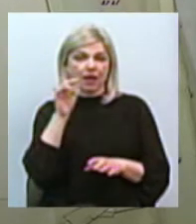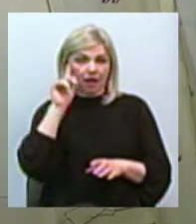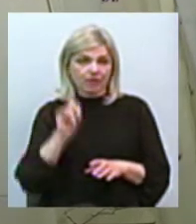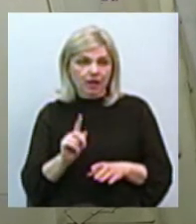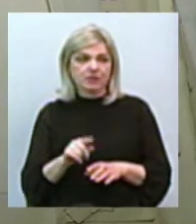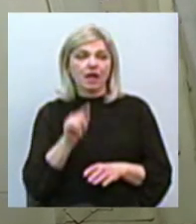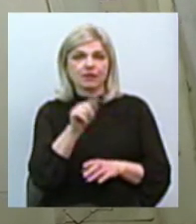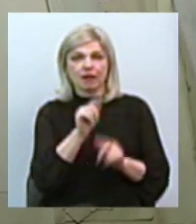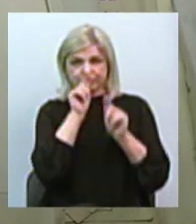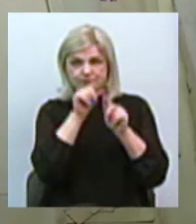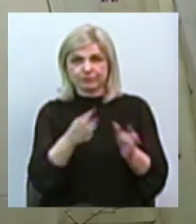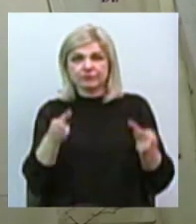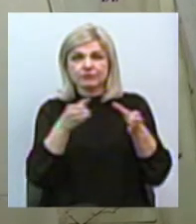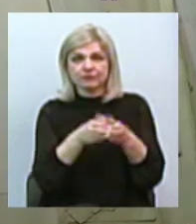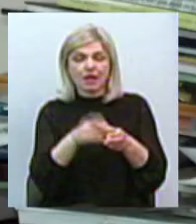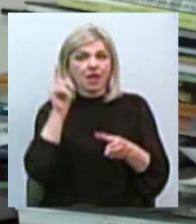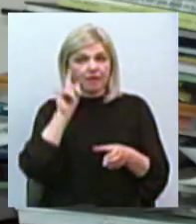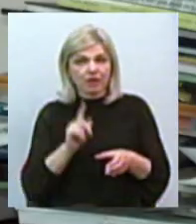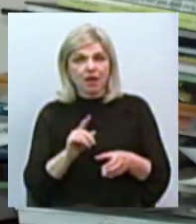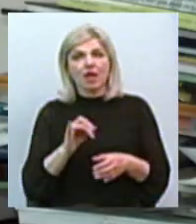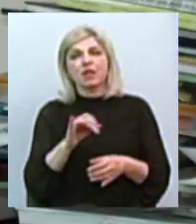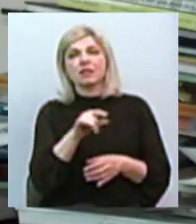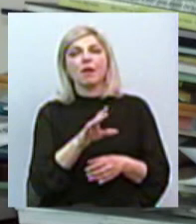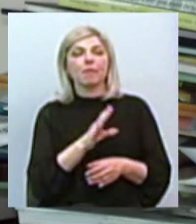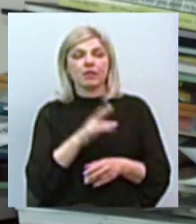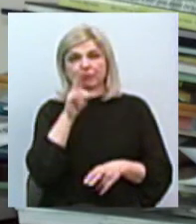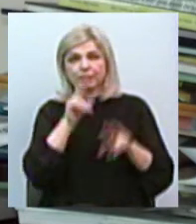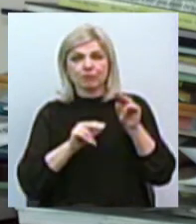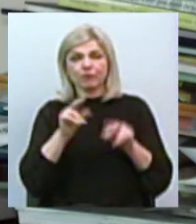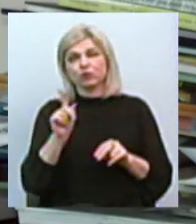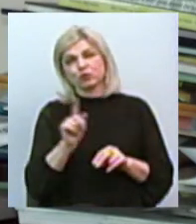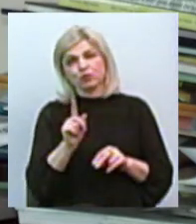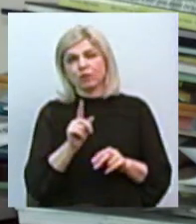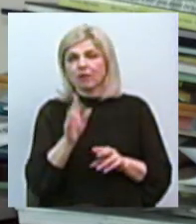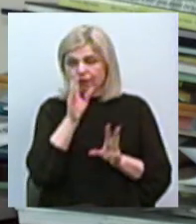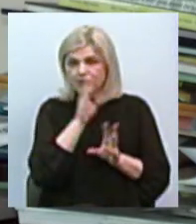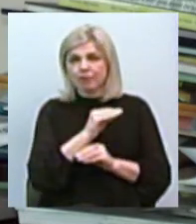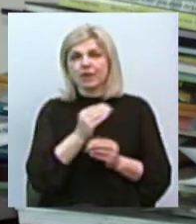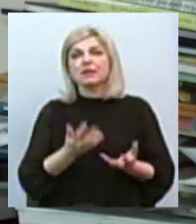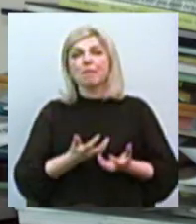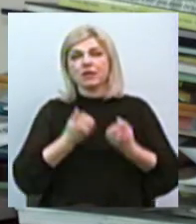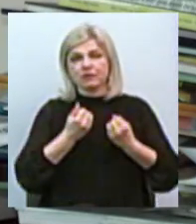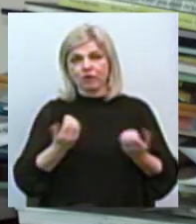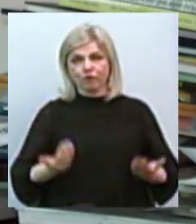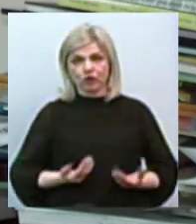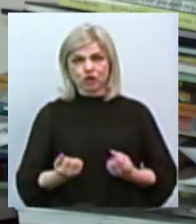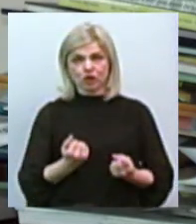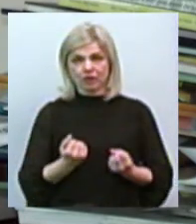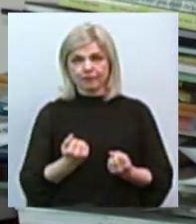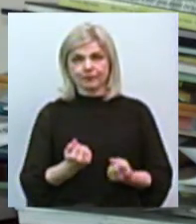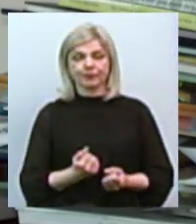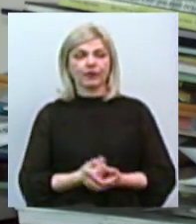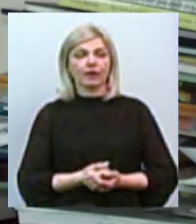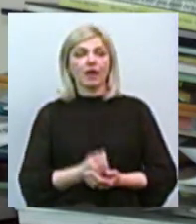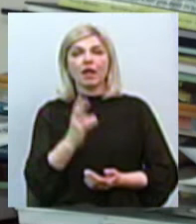населення, і все-таки було хоч якесь сподівання на те, що вдасться врятуватися і вижити. На